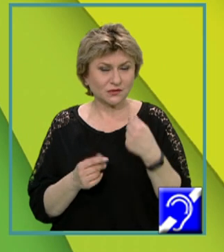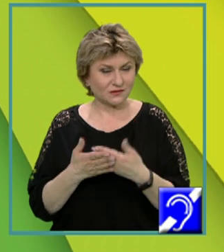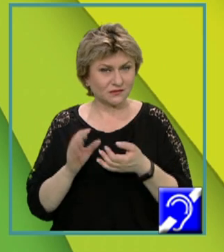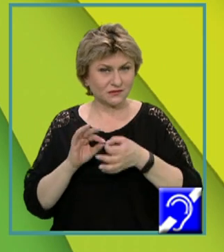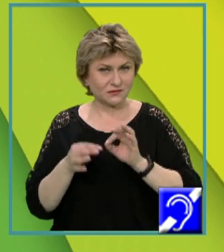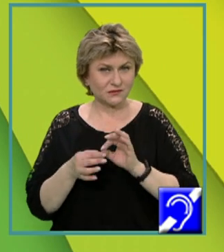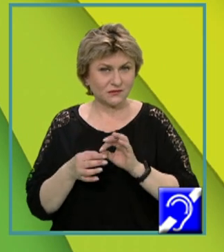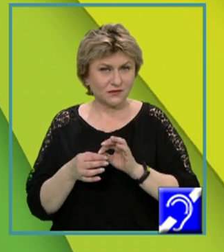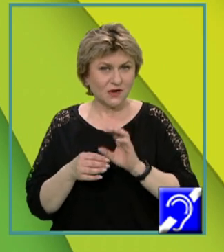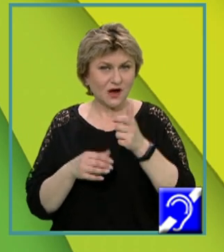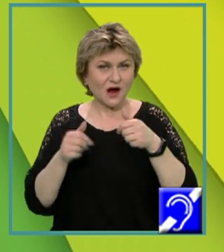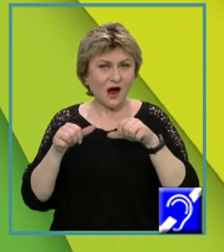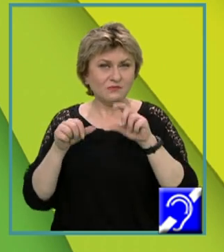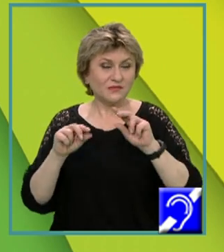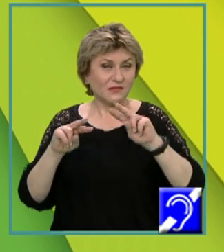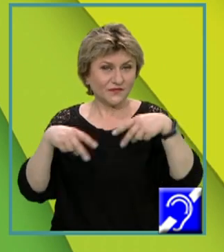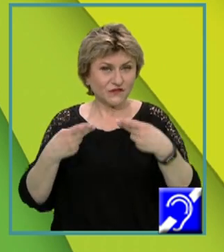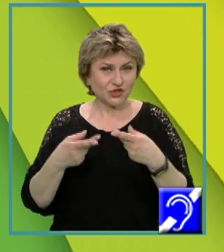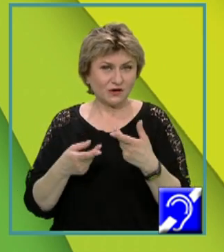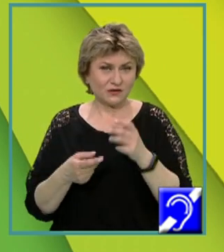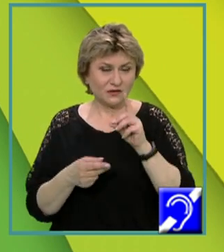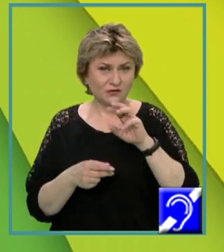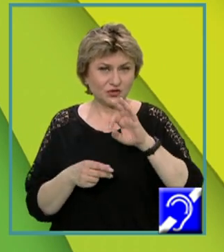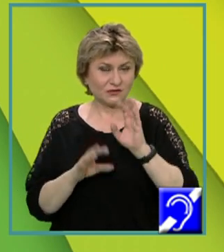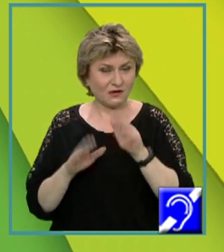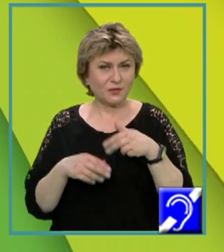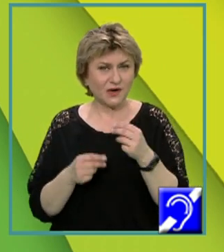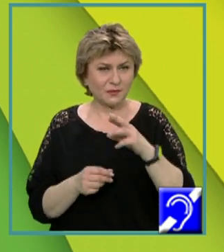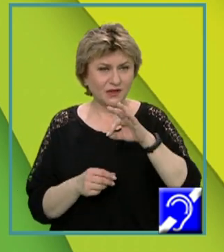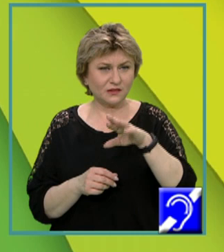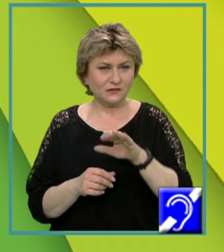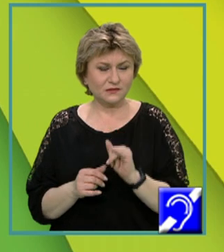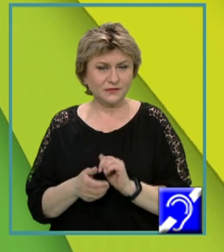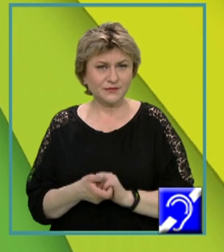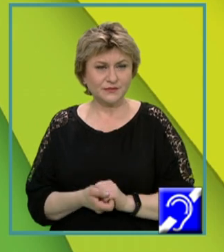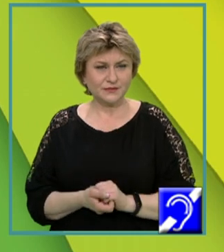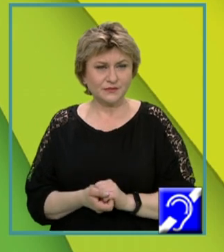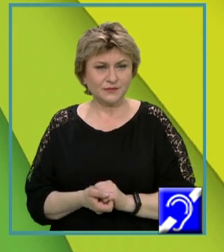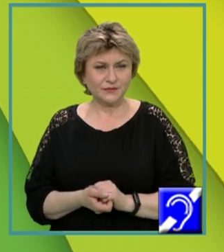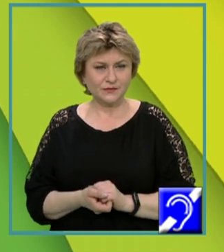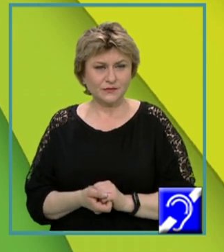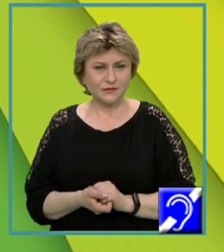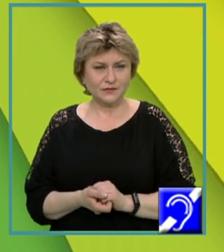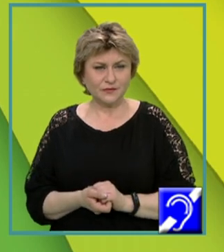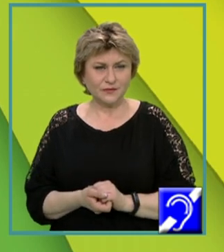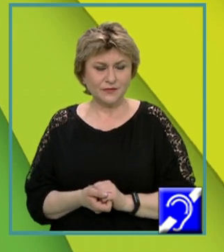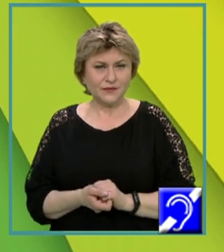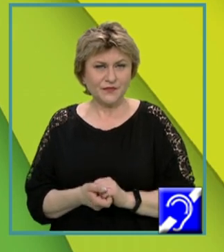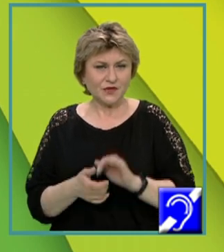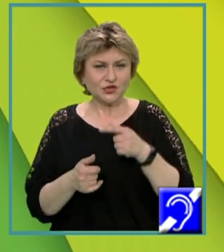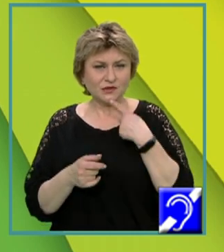se numește afișare divizori primi. Are un parametru de tip int